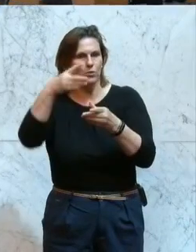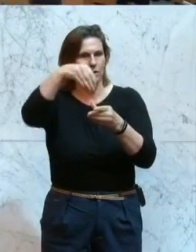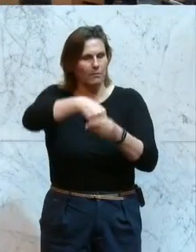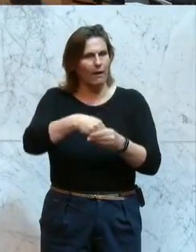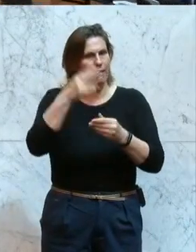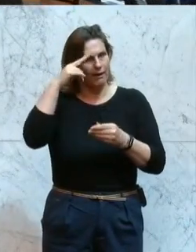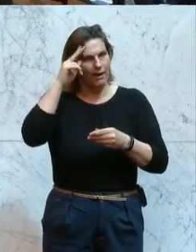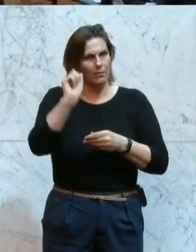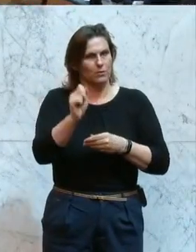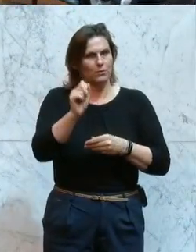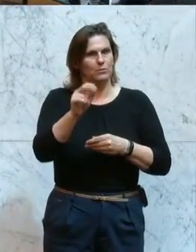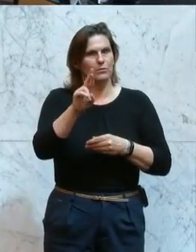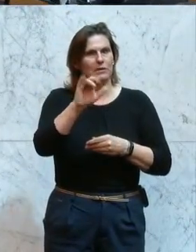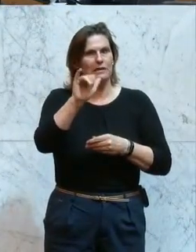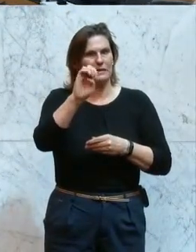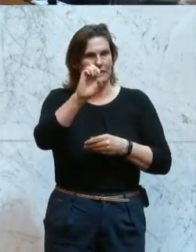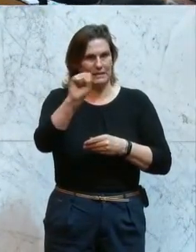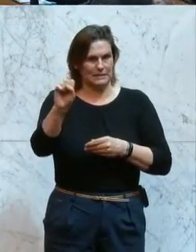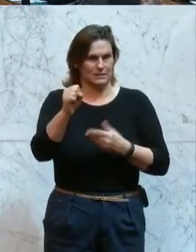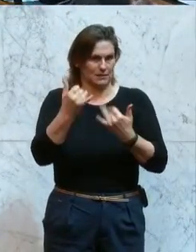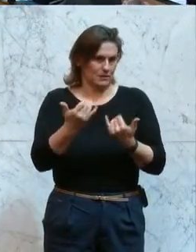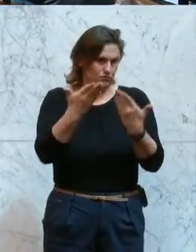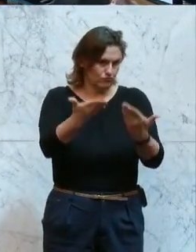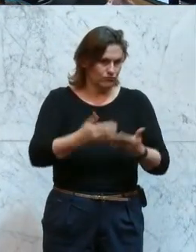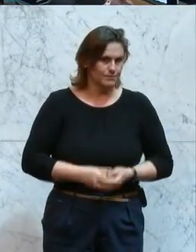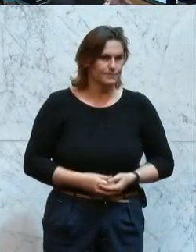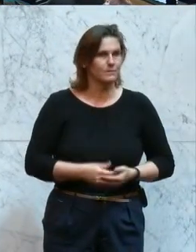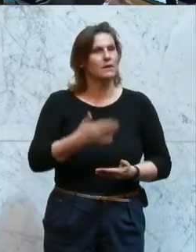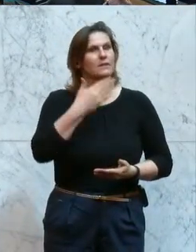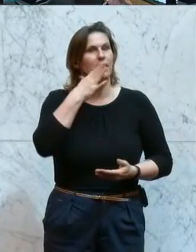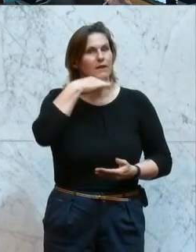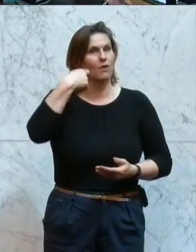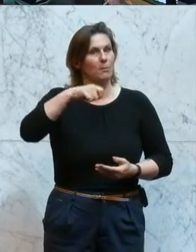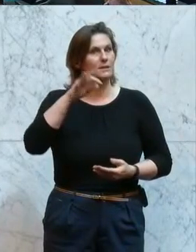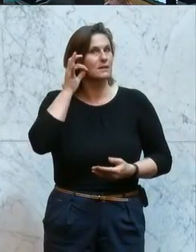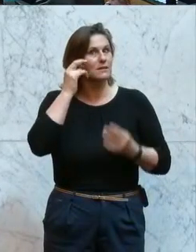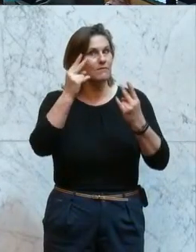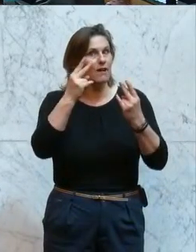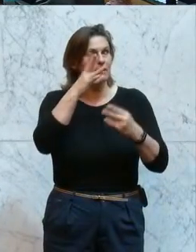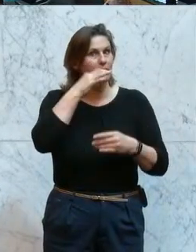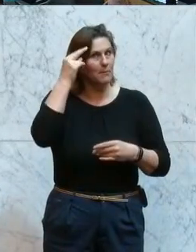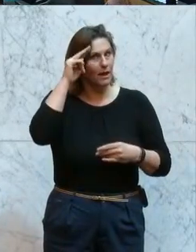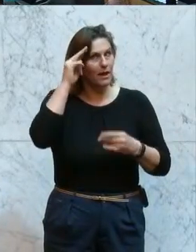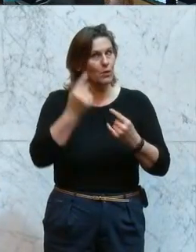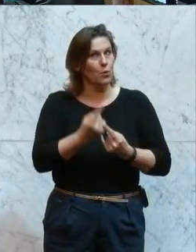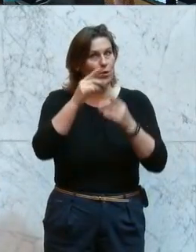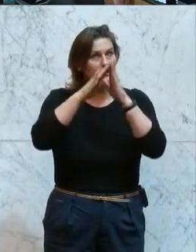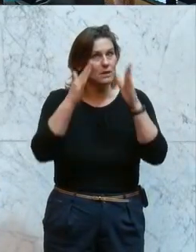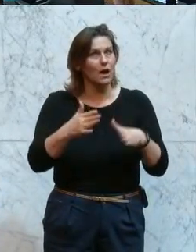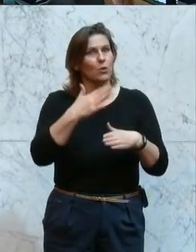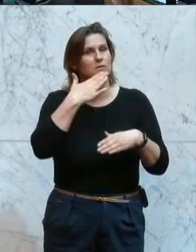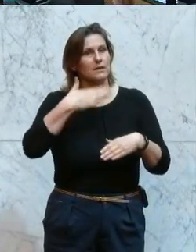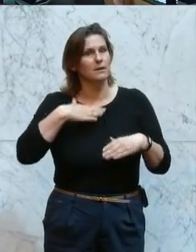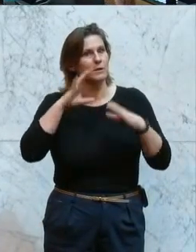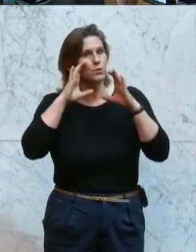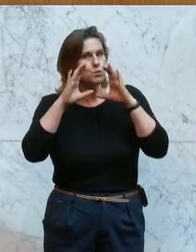Herr Abgeordneter Christian Ries, Sie haben das Wort. Danke, Frau Präsidentin, werte Damen und Herren des Hohen Hauses, liebe Zuseher zu Hause und